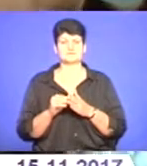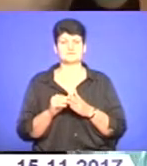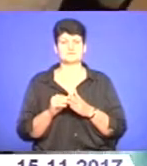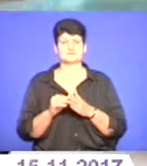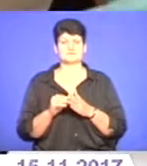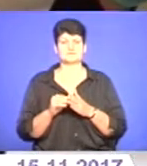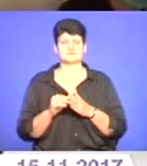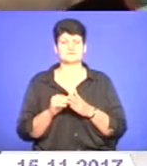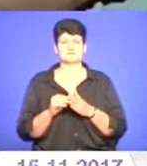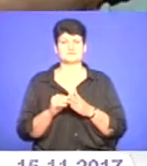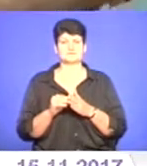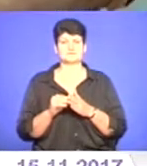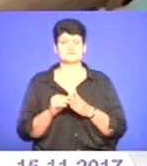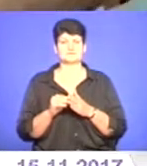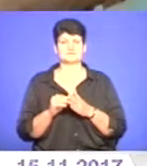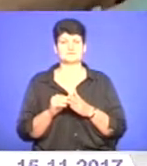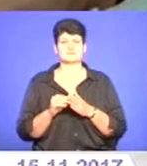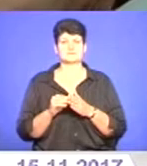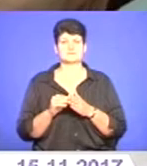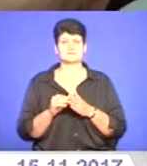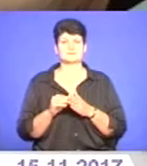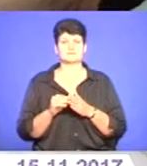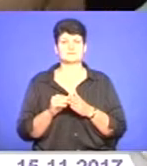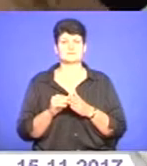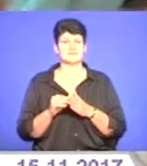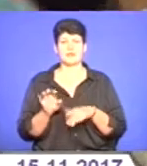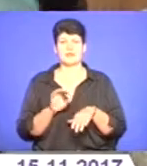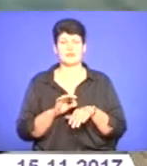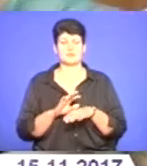Так, ну, зовсім не боляче.